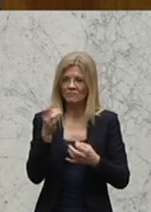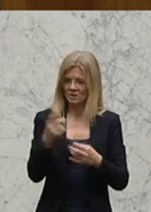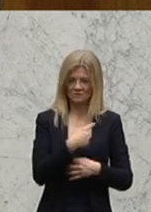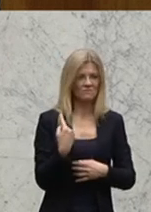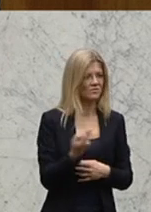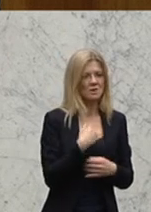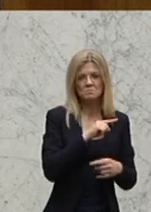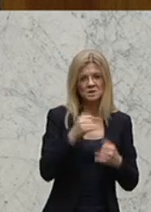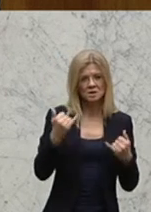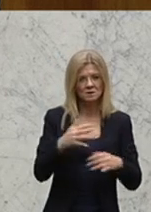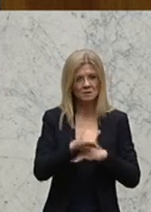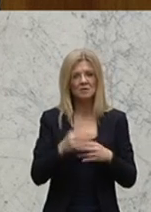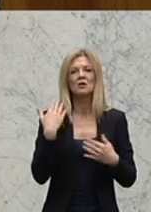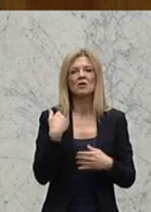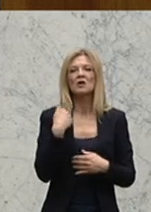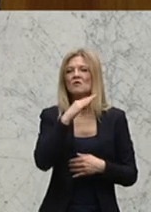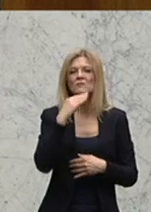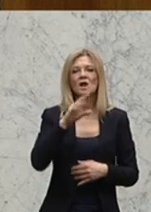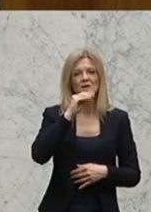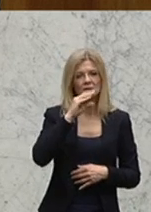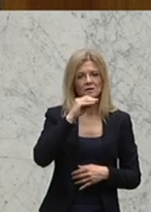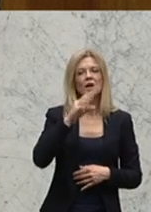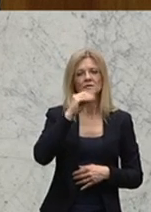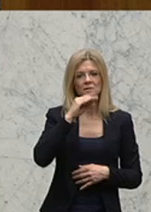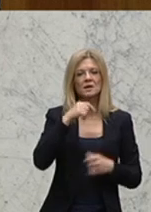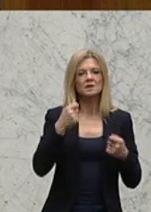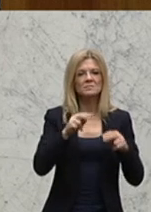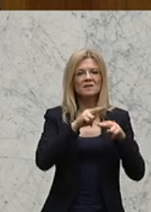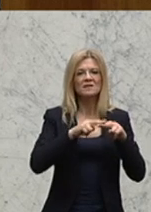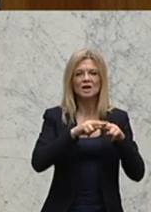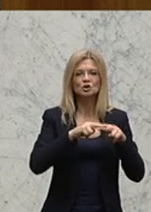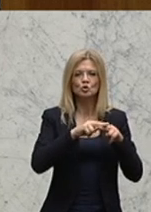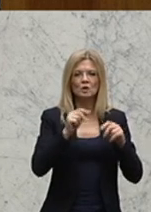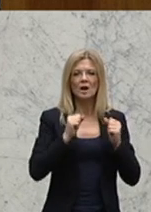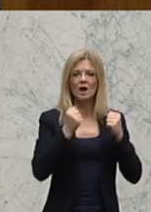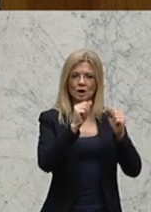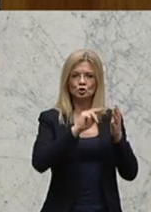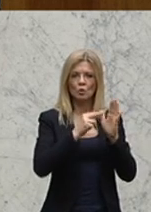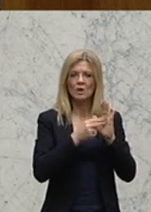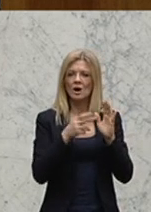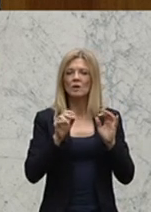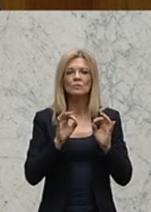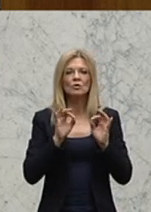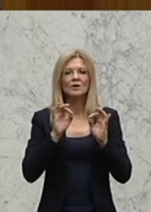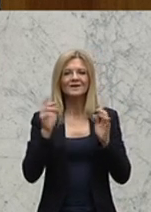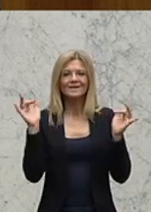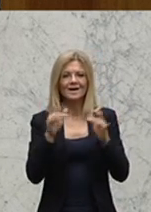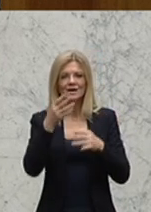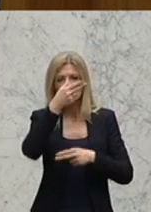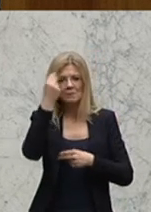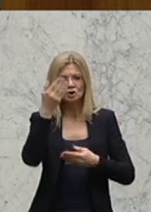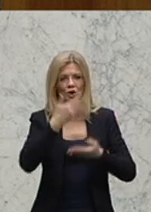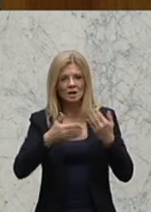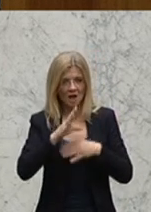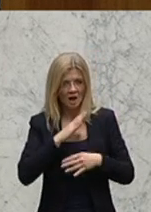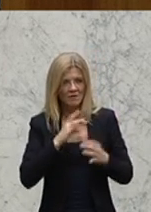Lippenbekenntnisse. gibt einen nationalen Aktionsplan gegen Menschenhandel. Das ist schön und recht. Aber was ist wirklich dazu passiert? Es kann niemand beantworten, wie